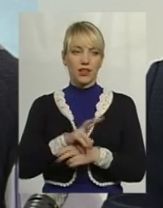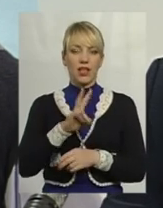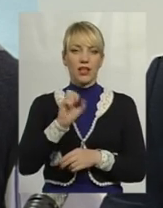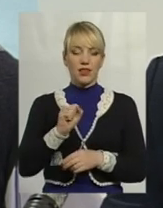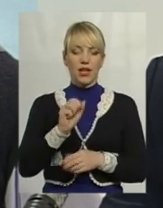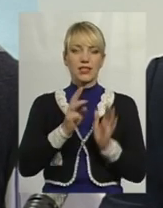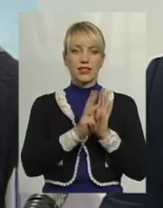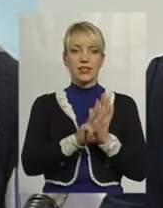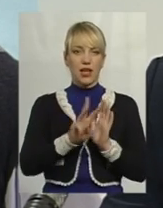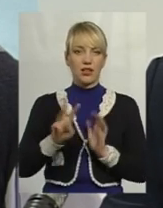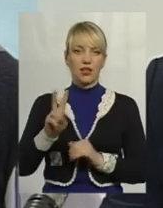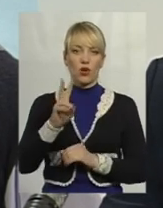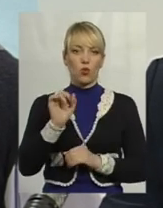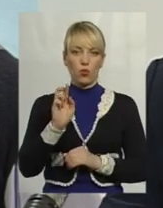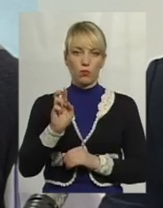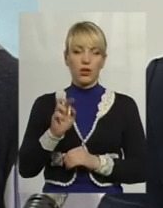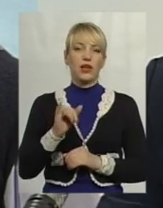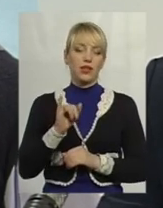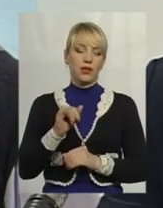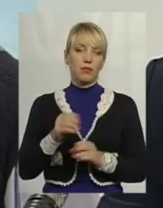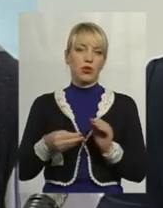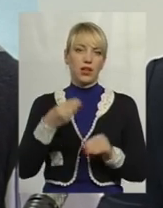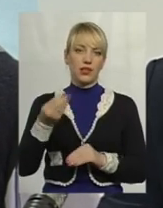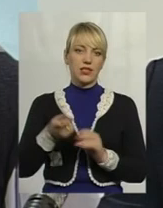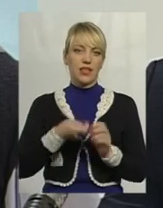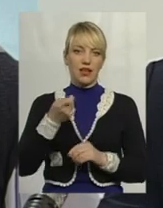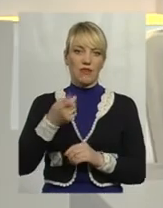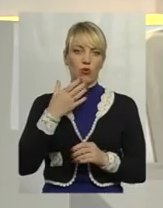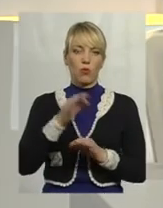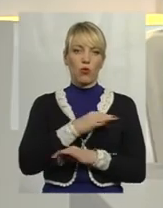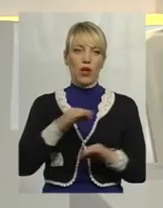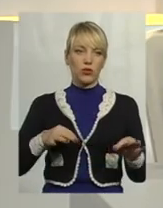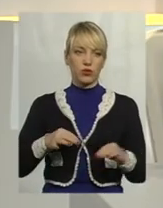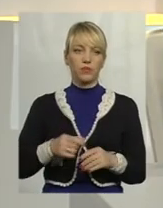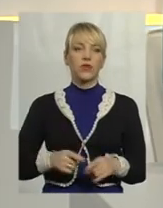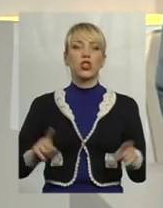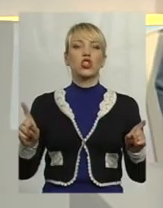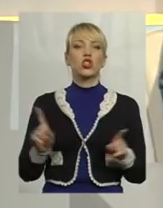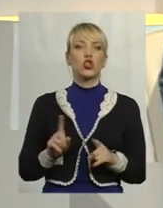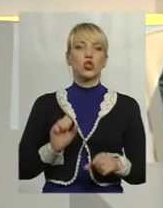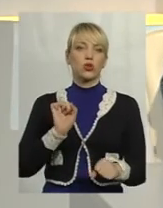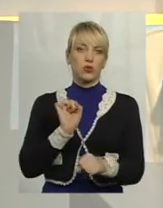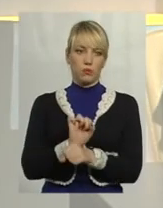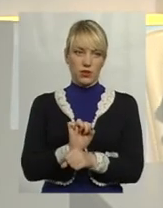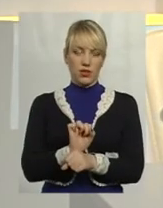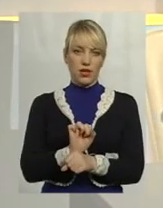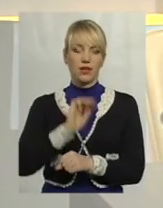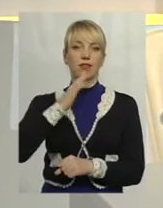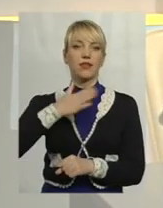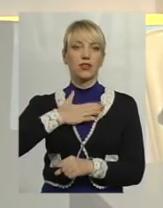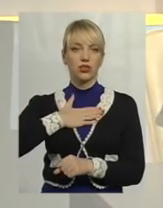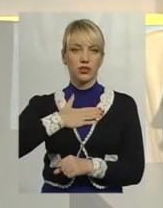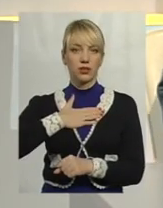.Ю.І і подати заявку із своїм проєктом. Скажіть, власне, що зупиняє наших